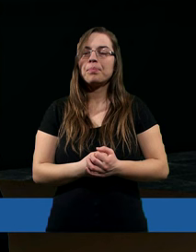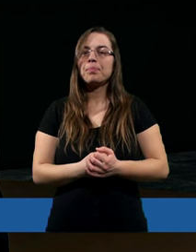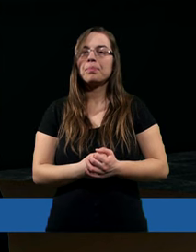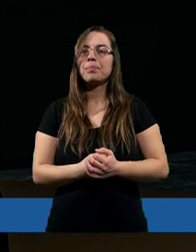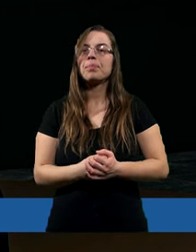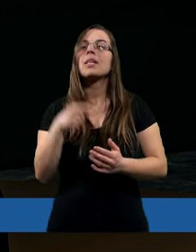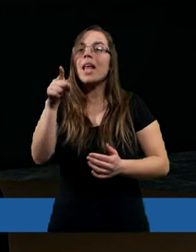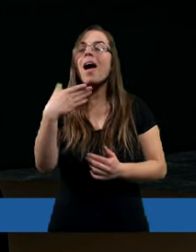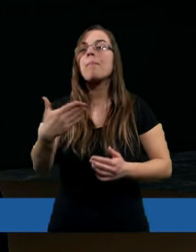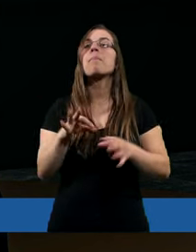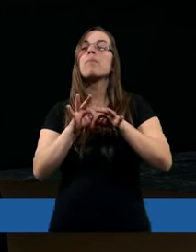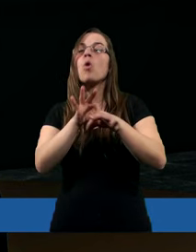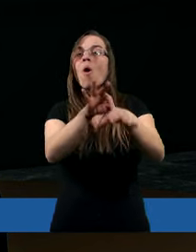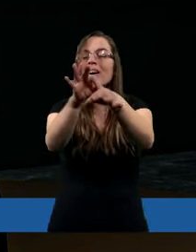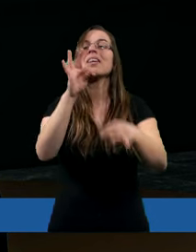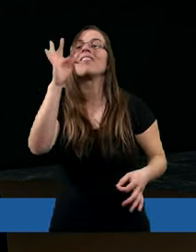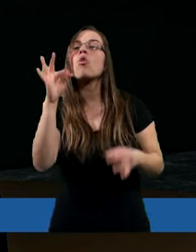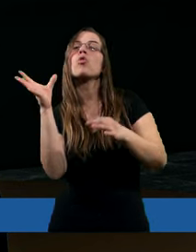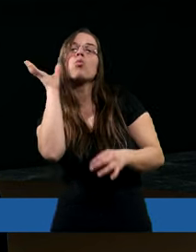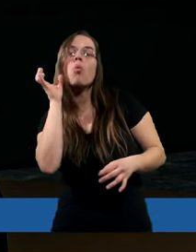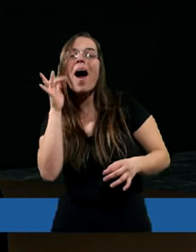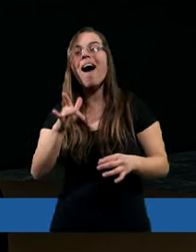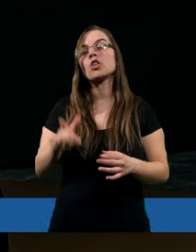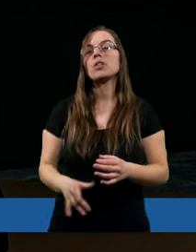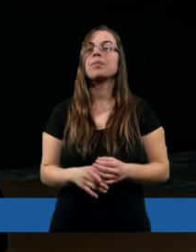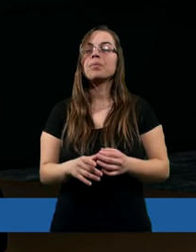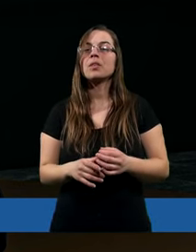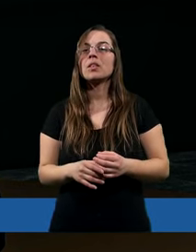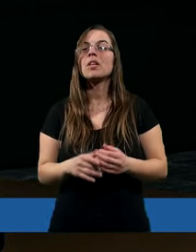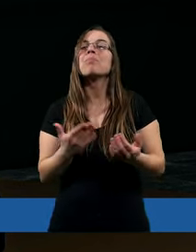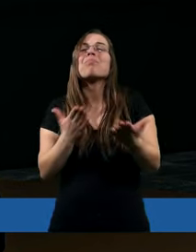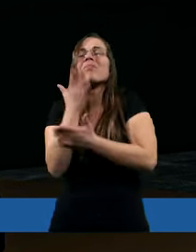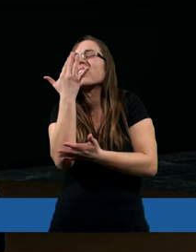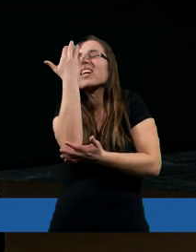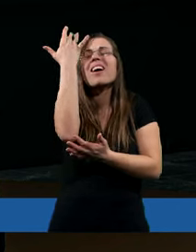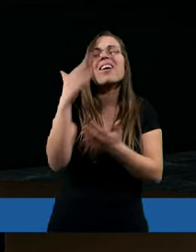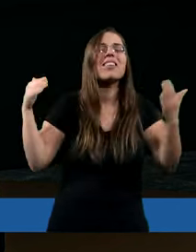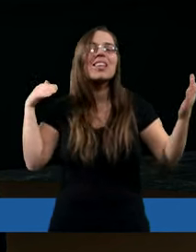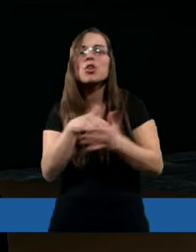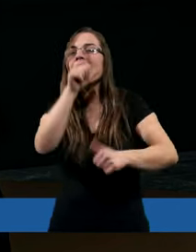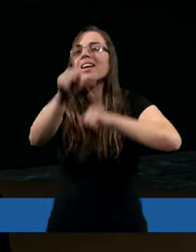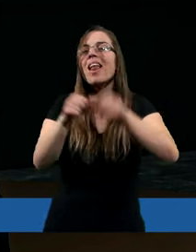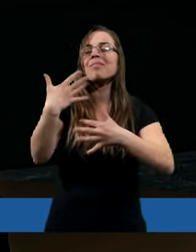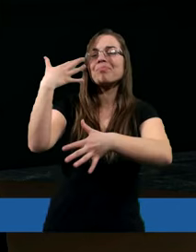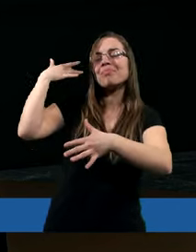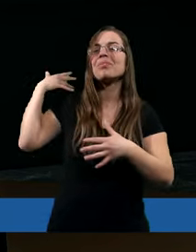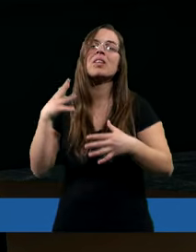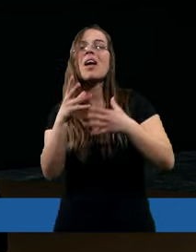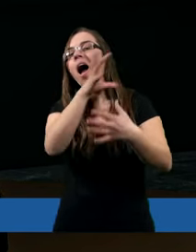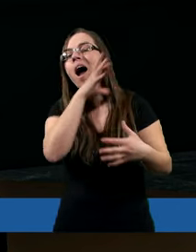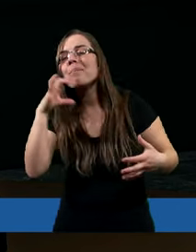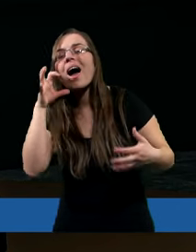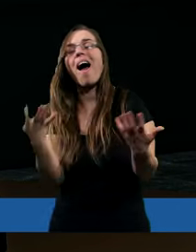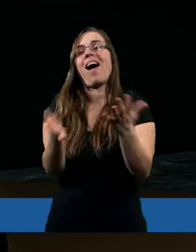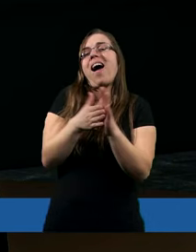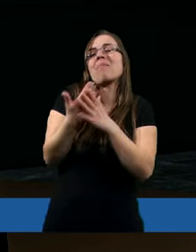on prowadzi swoich słuchaczy przez kilka tysięcy lat, zaczynając od Abrahama, czy